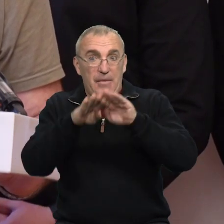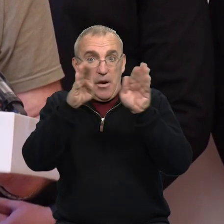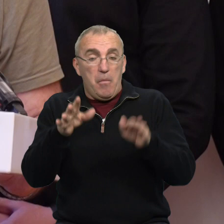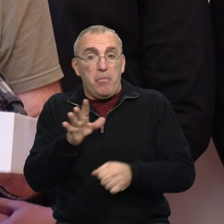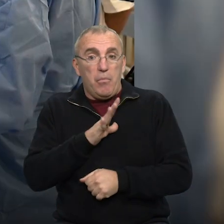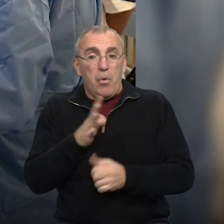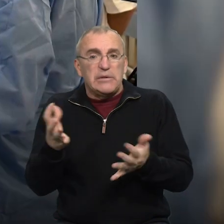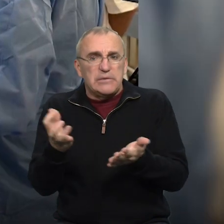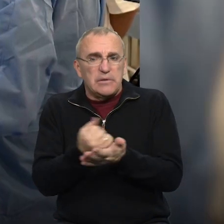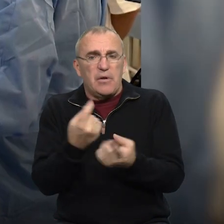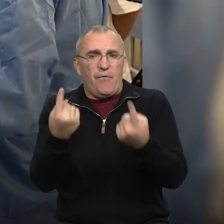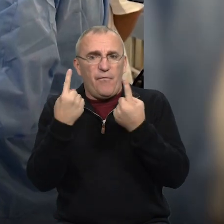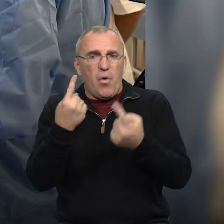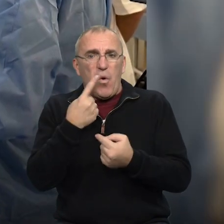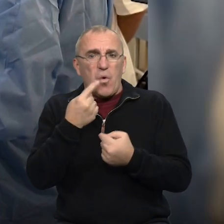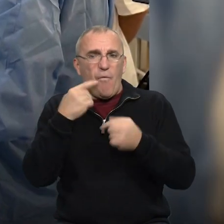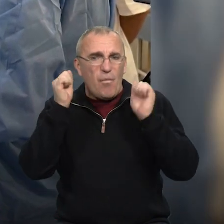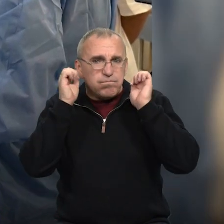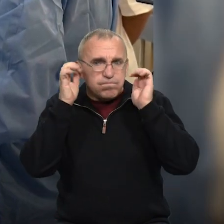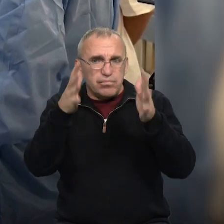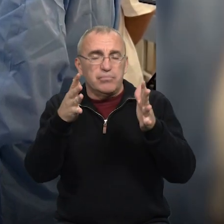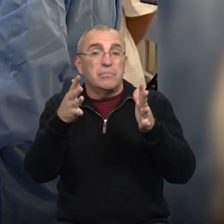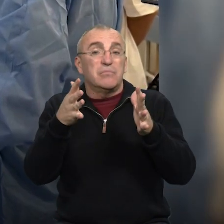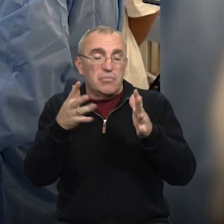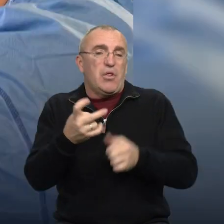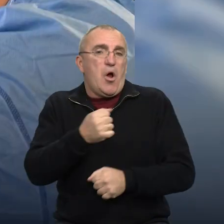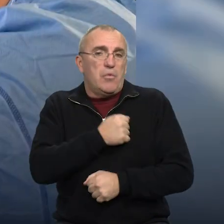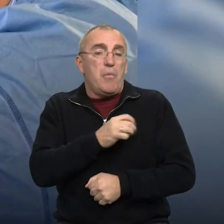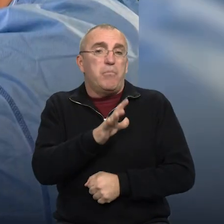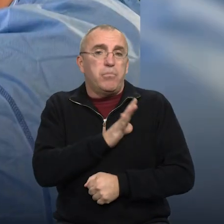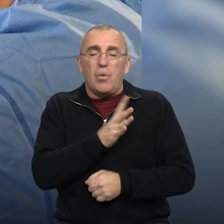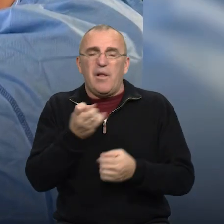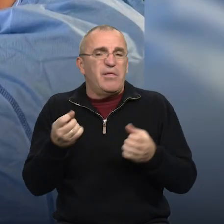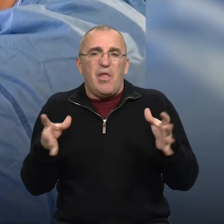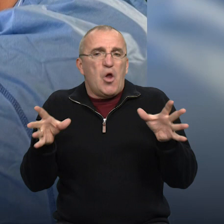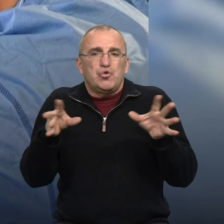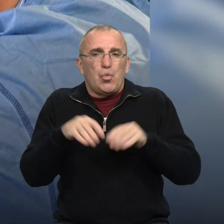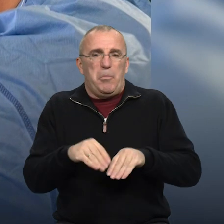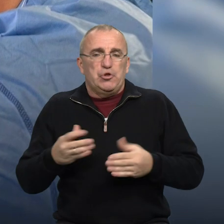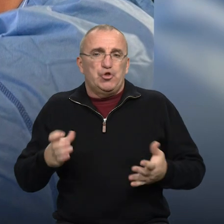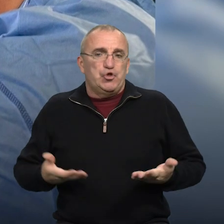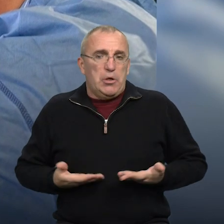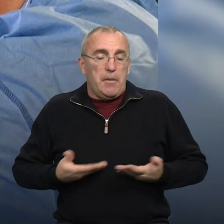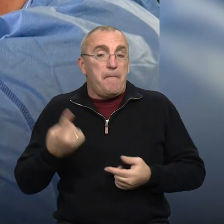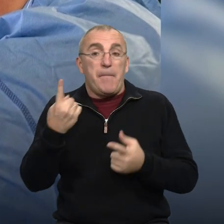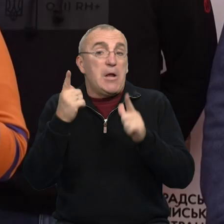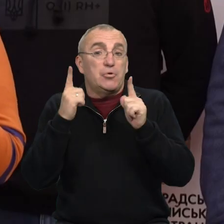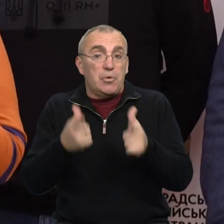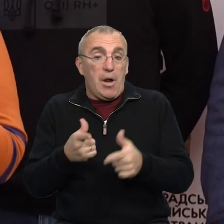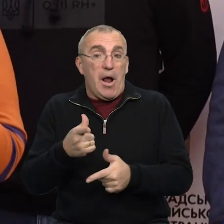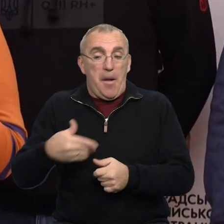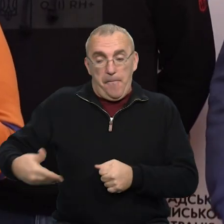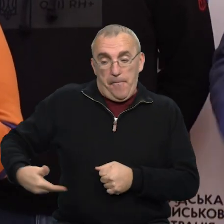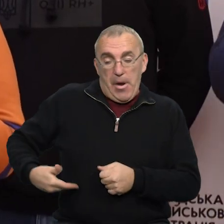томографі, було знайдено величезний крововилив, на жаль, який був несумісний з життям. Це перша згода.